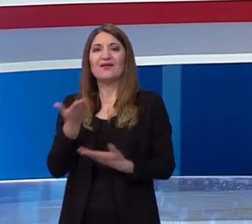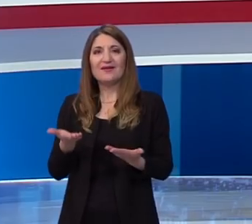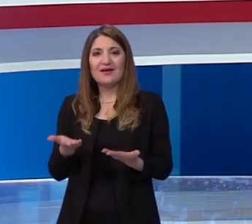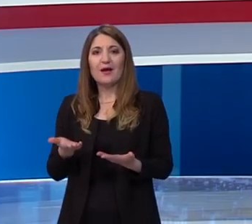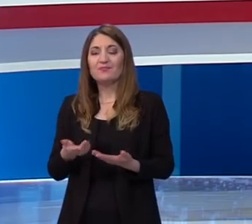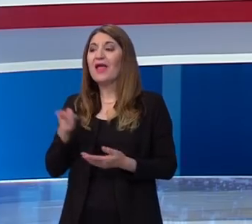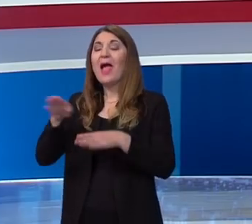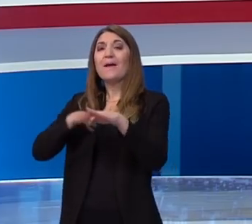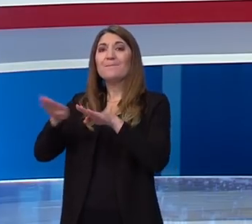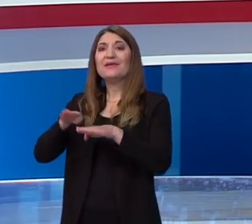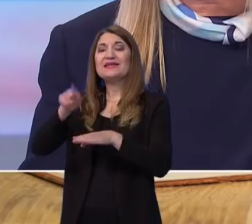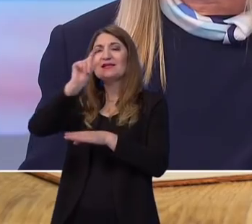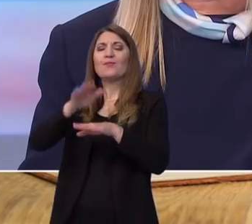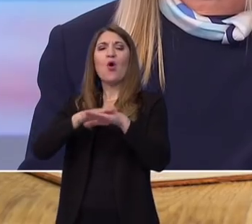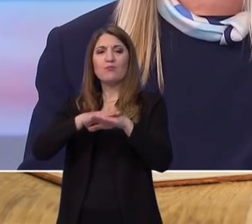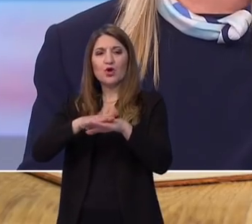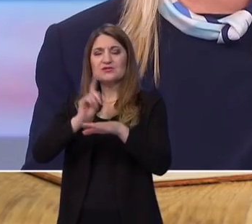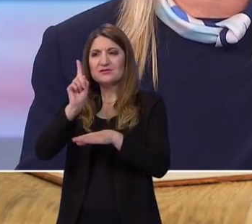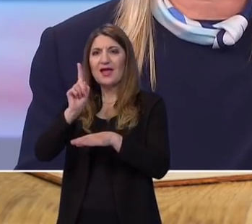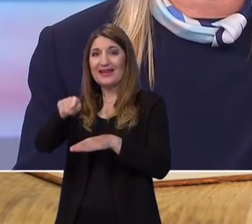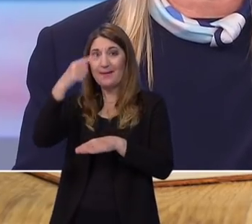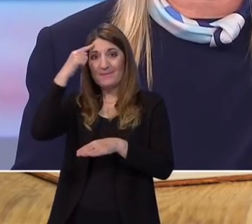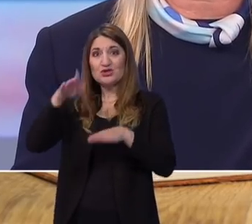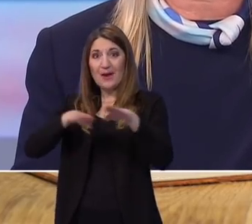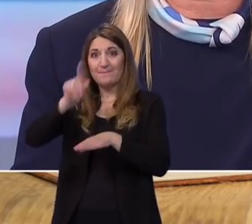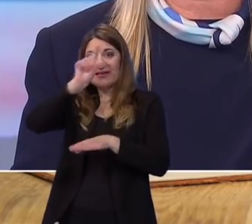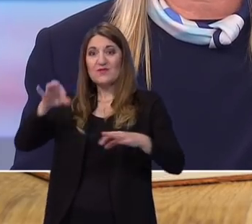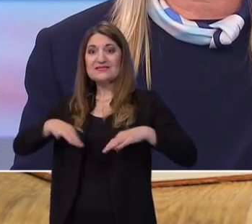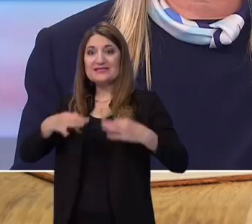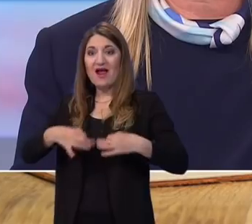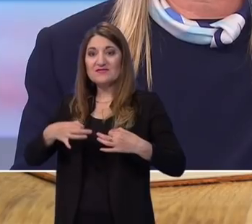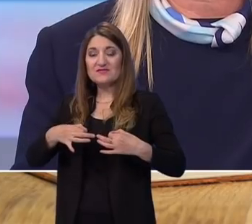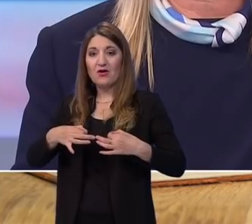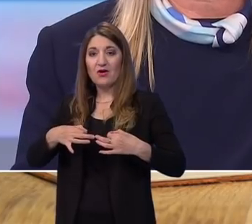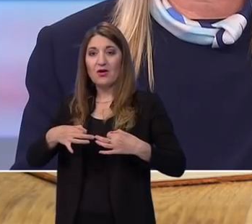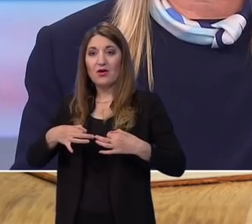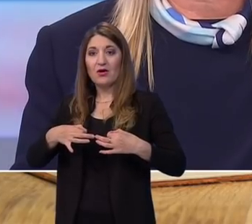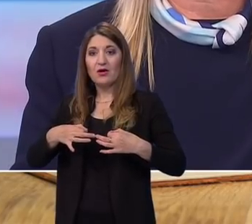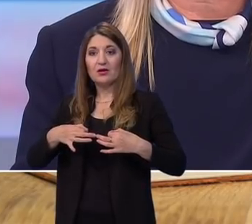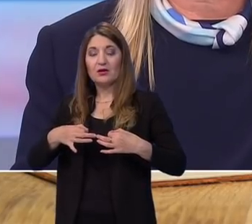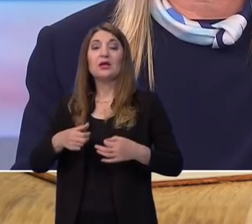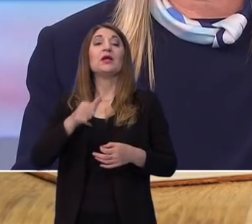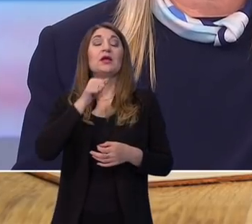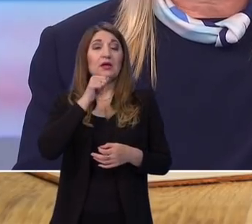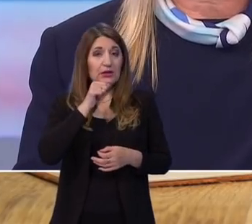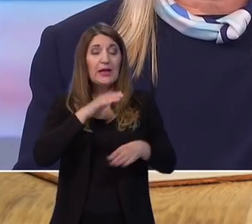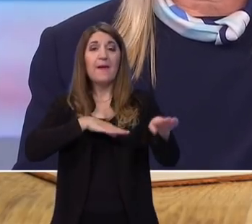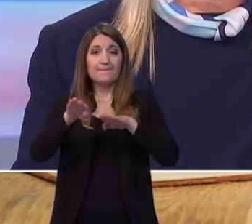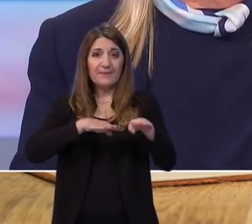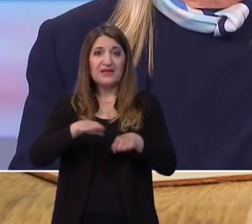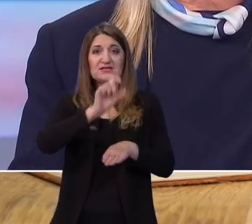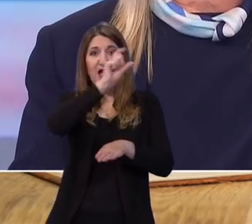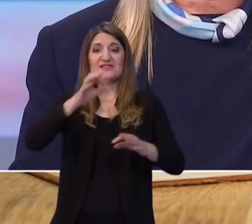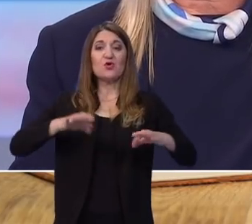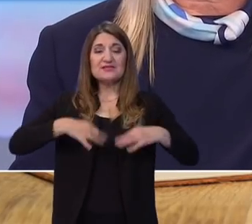ideju cijepljanja. Ministarstvo zdravstva, oprosi, Gordane, misliš na ministarstvo zdravstva? I ministarstvo zdravstva i u